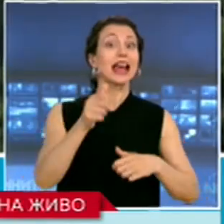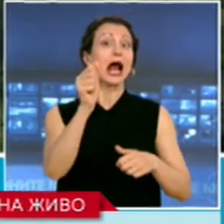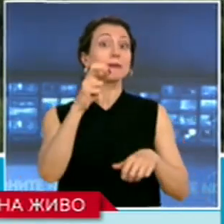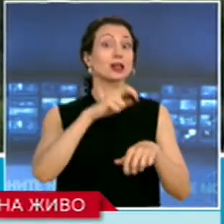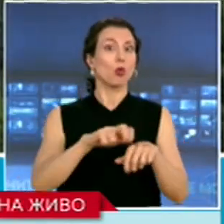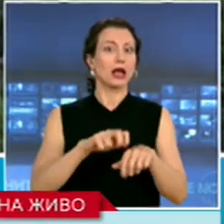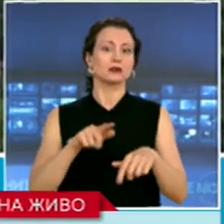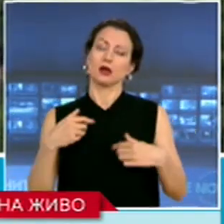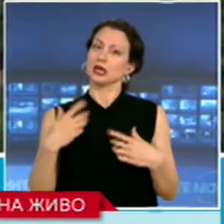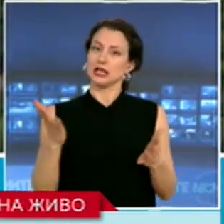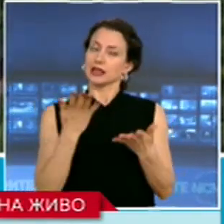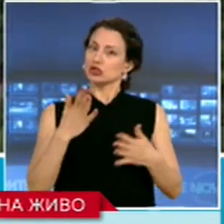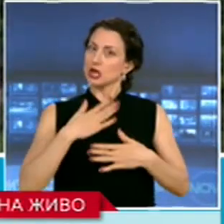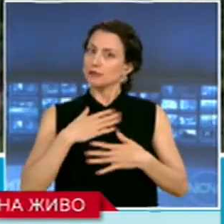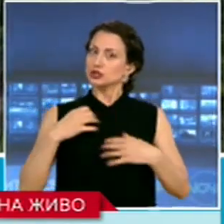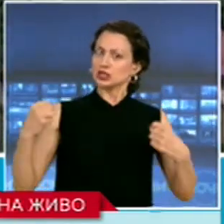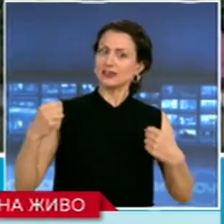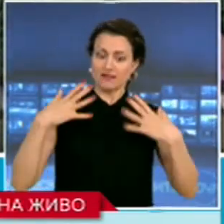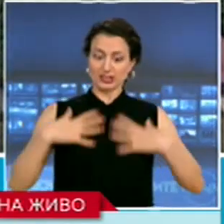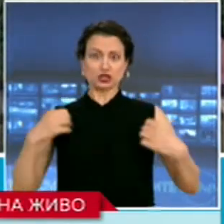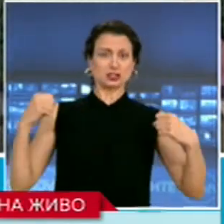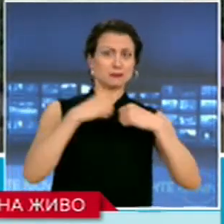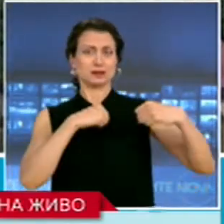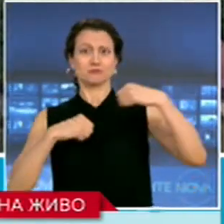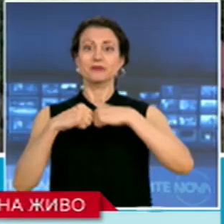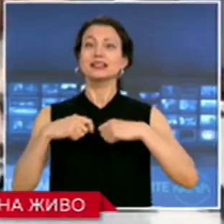и до физически сблъсъци. Да видим хронологията.